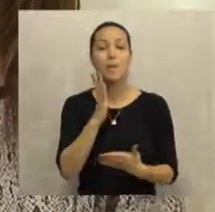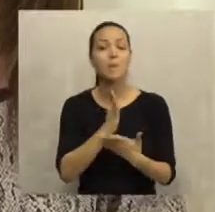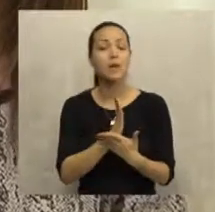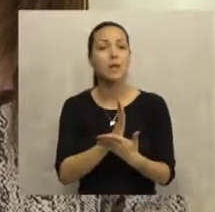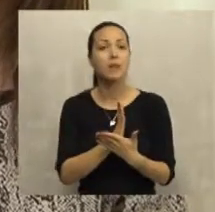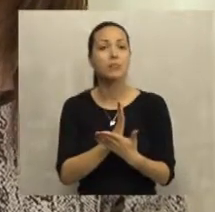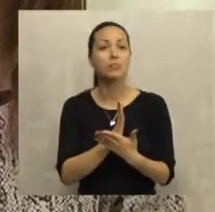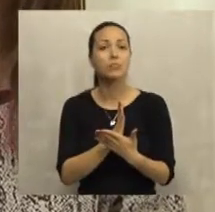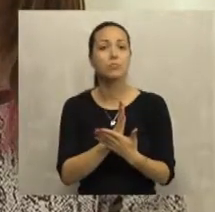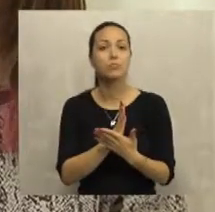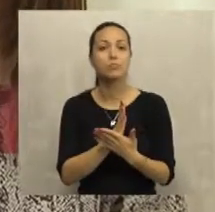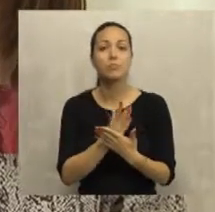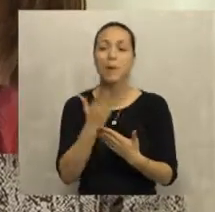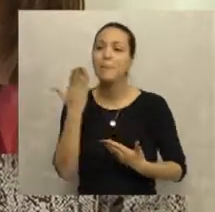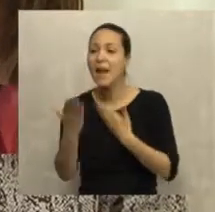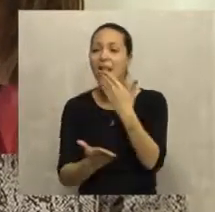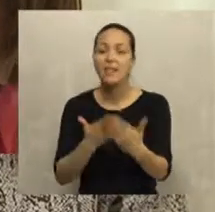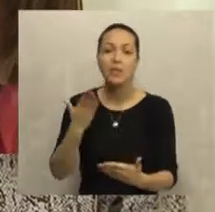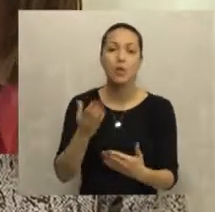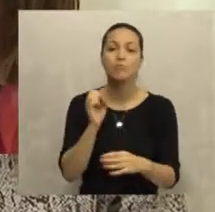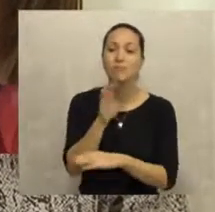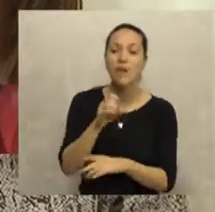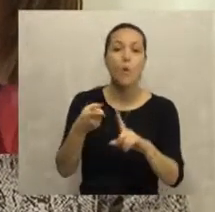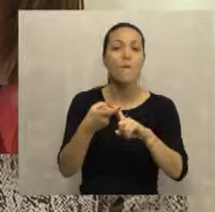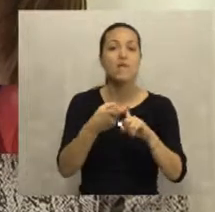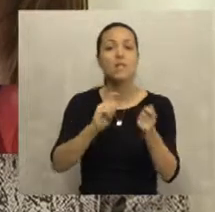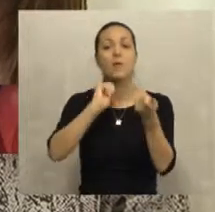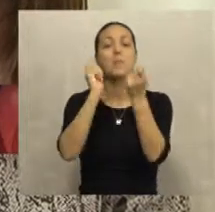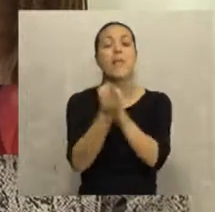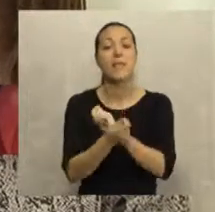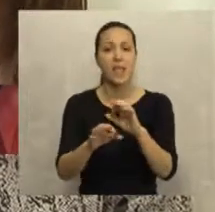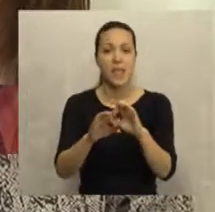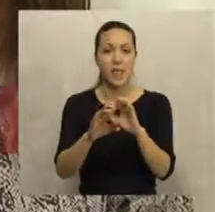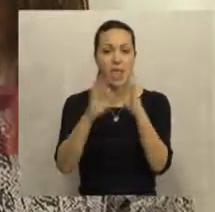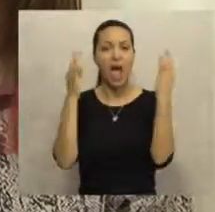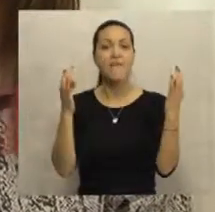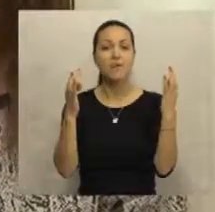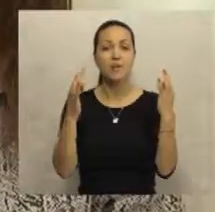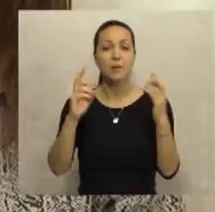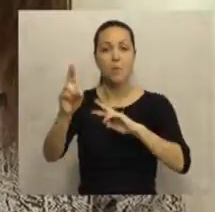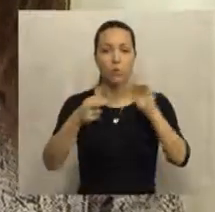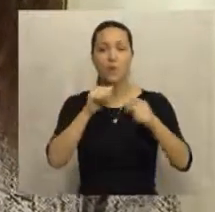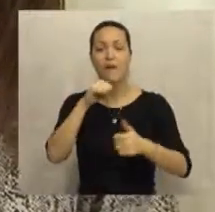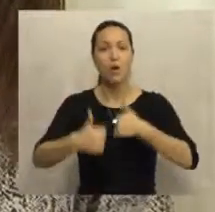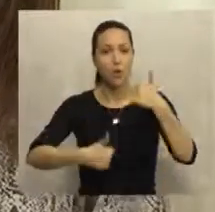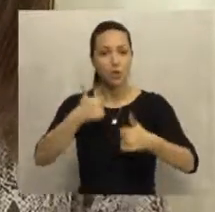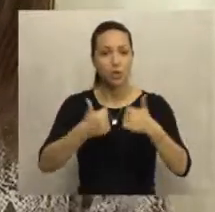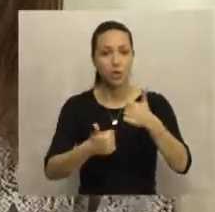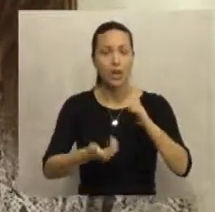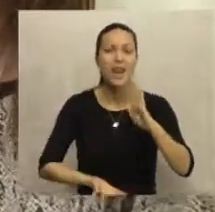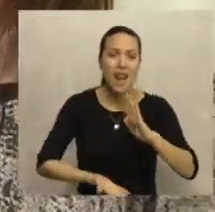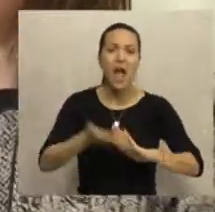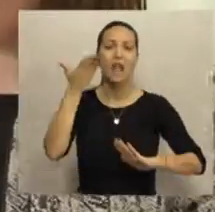nismo imali neke predloge i sugestije vezano za menjanje naših javnih poziva i konkursa.